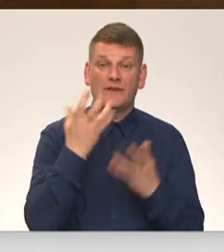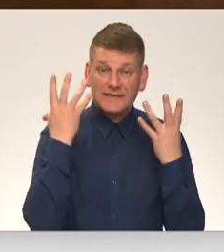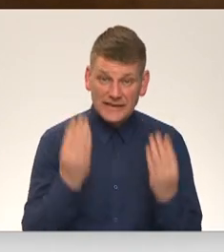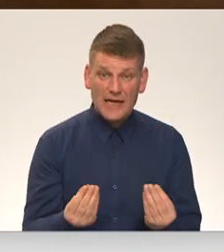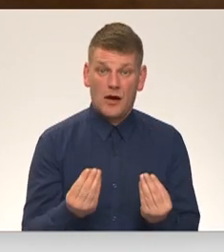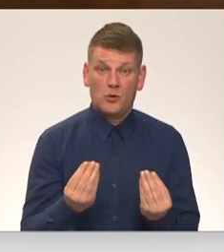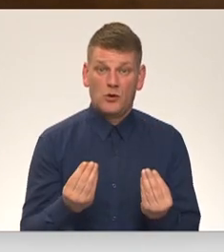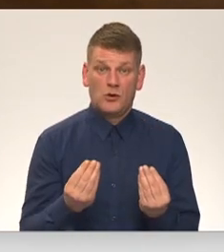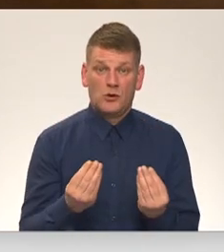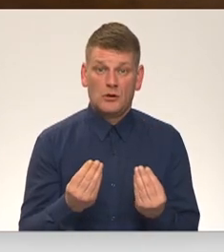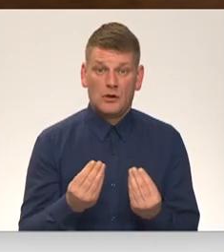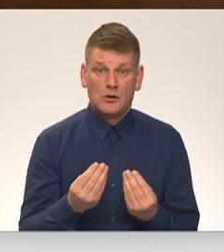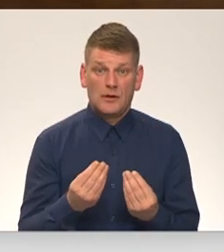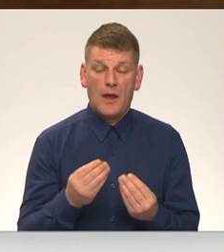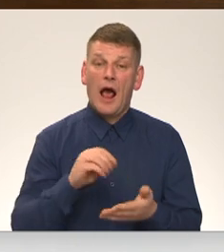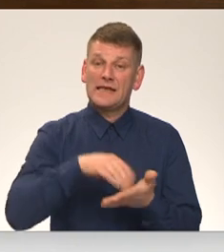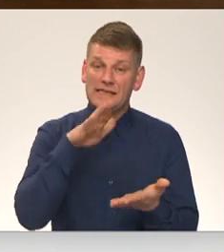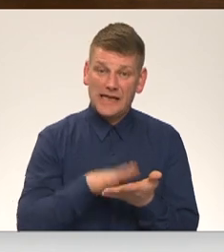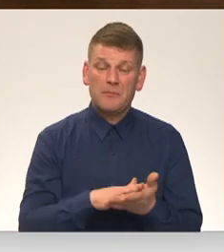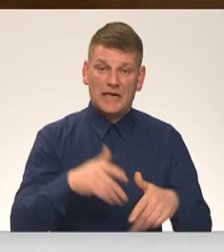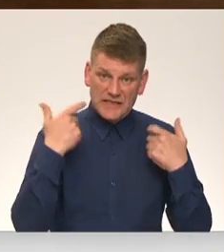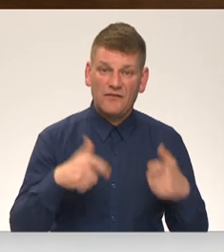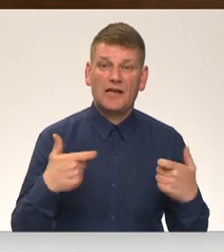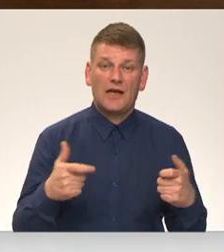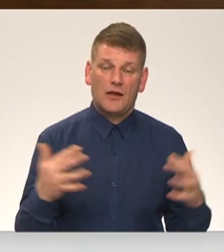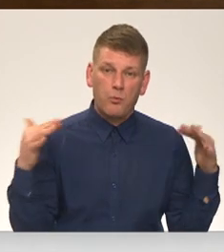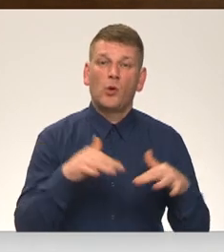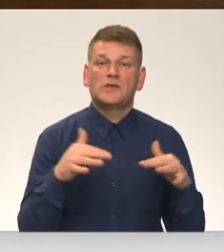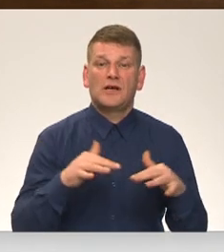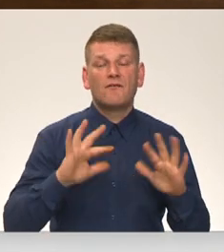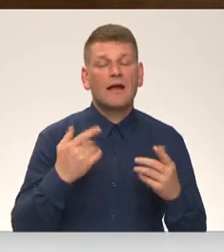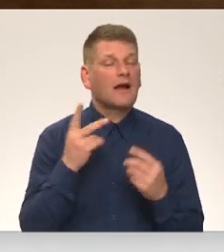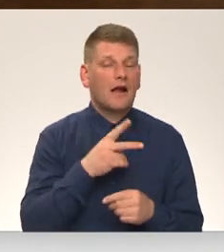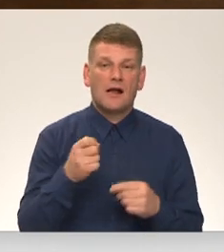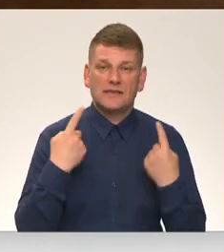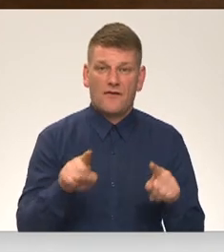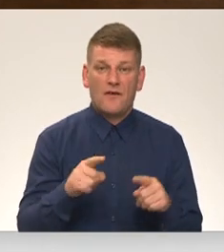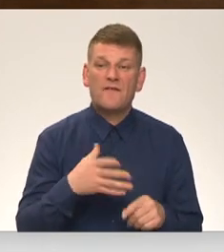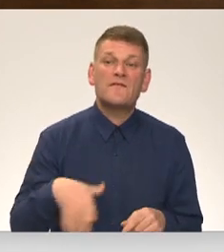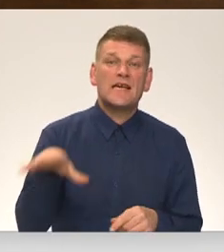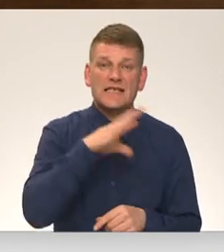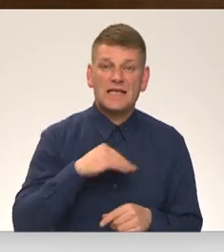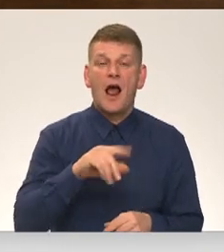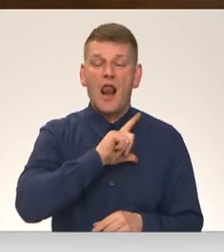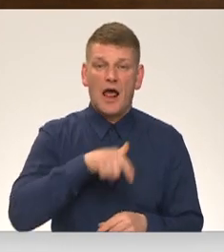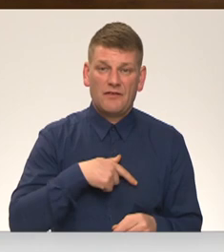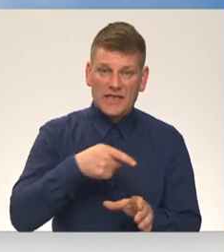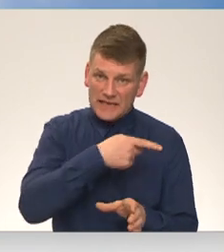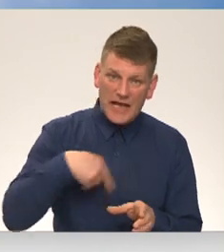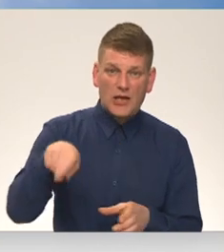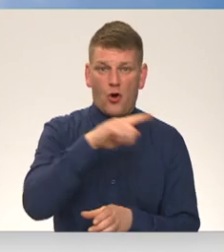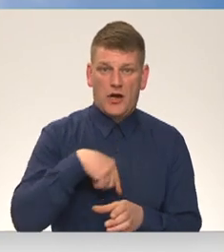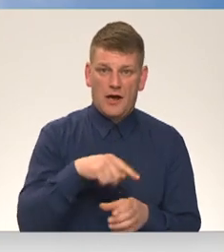atzīmēt, svinēt, pulcēties vai kā savādā. Visā Latvijas teritorijā.